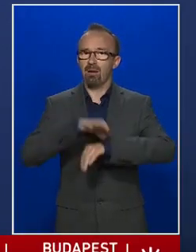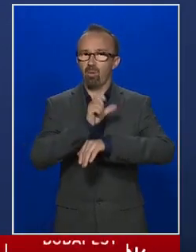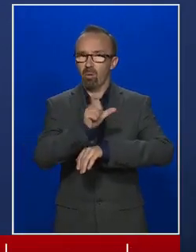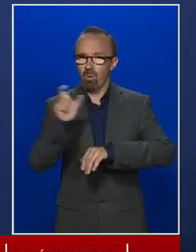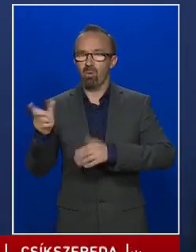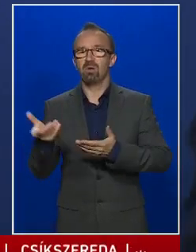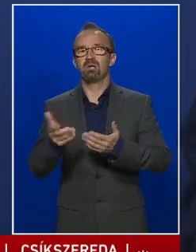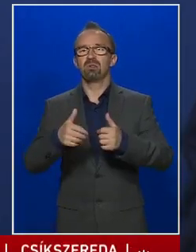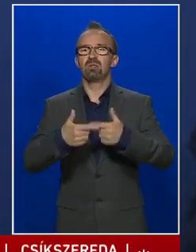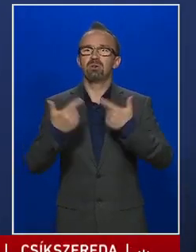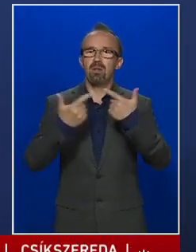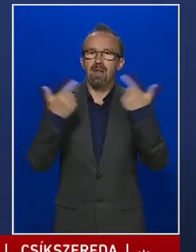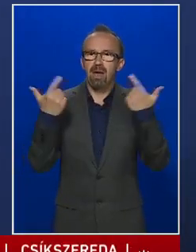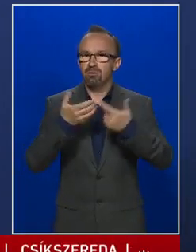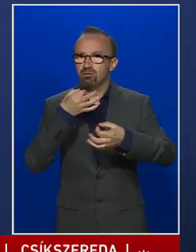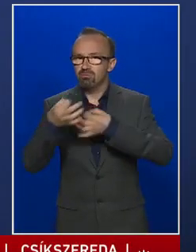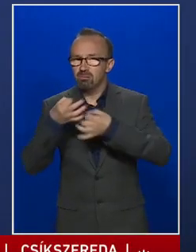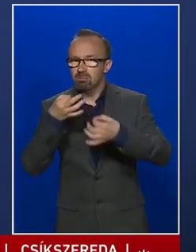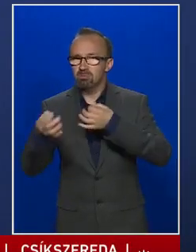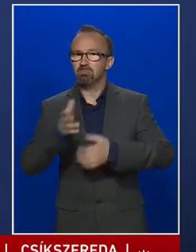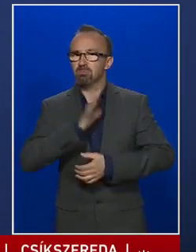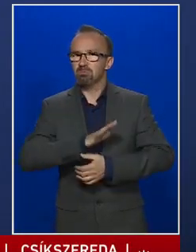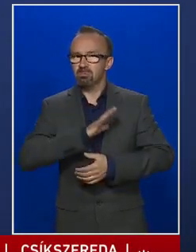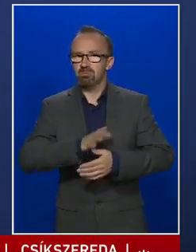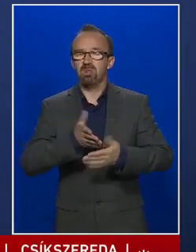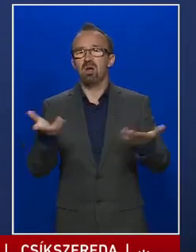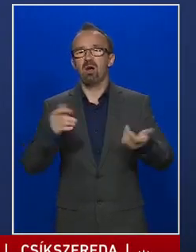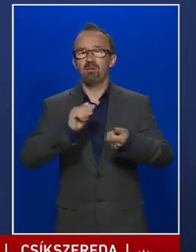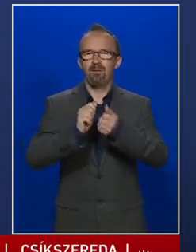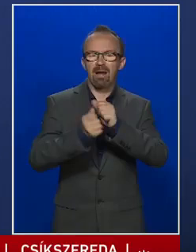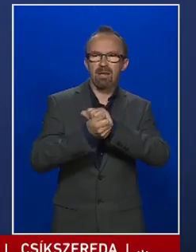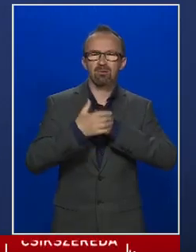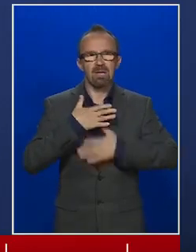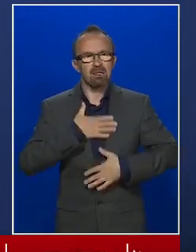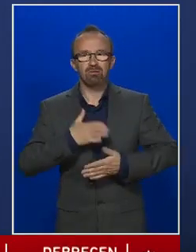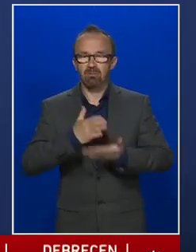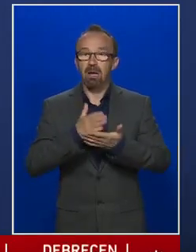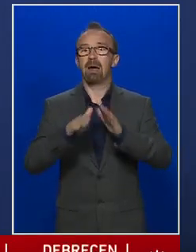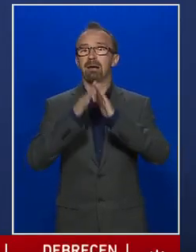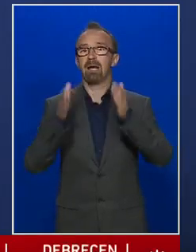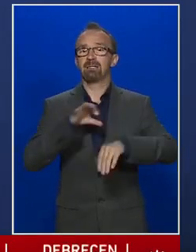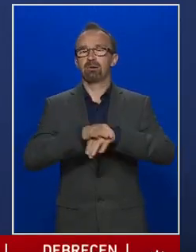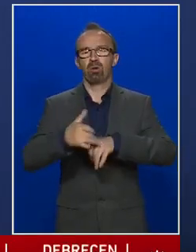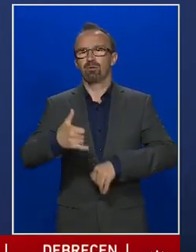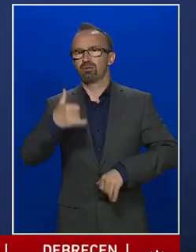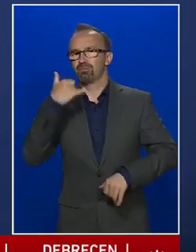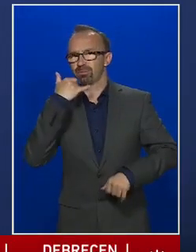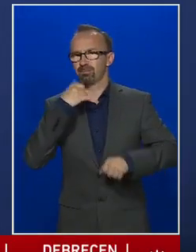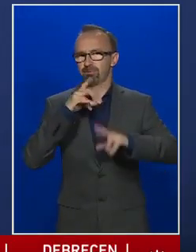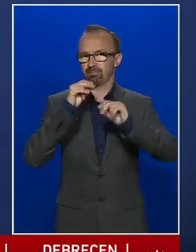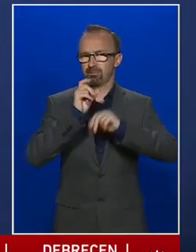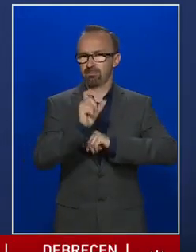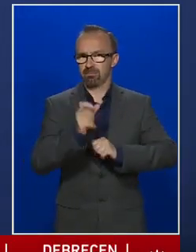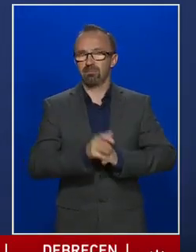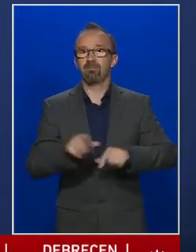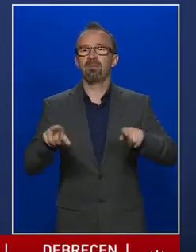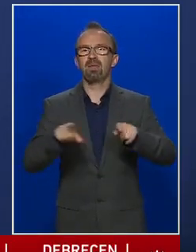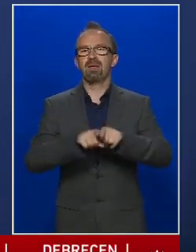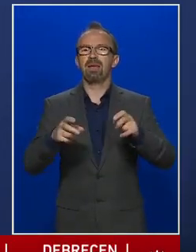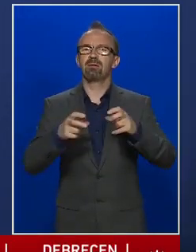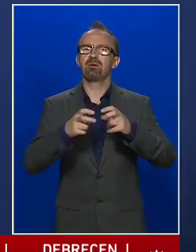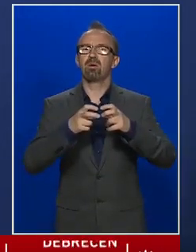kérjenek tanácsot, ha valami változást észlelnek, akkor keressék a házi orvost. Egy ilyen